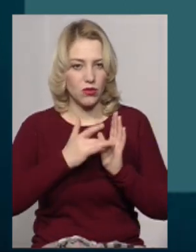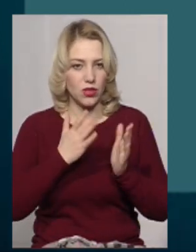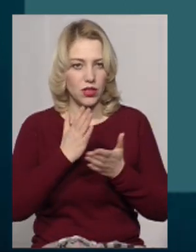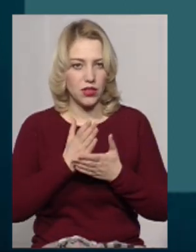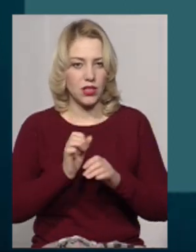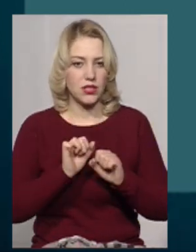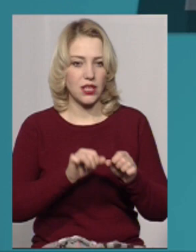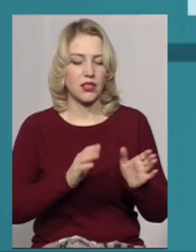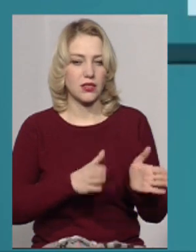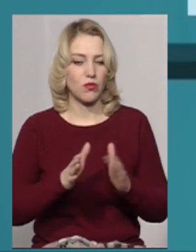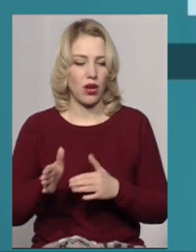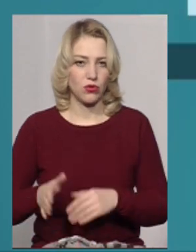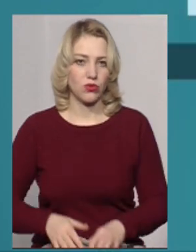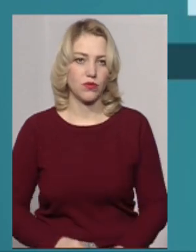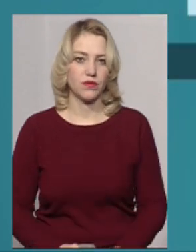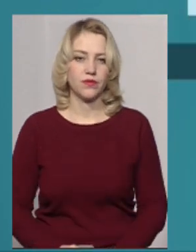правопорядку.